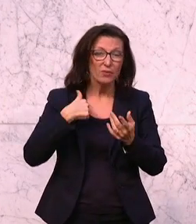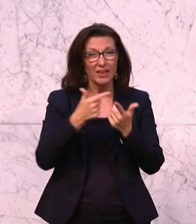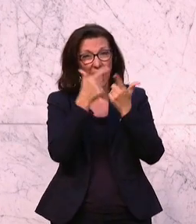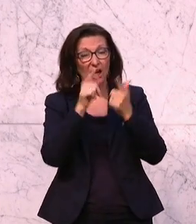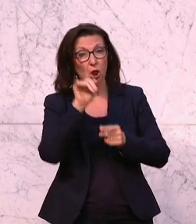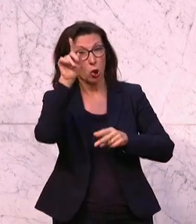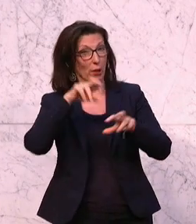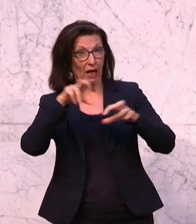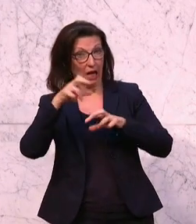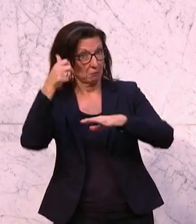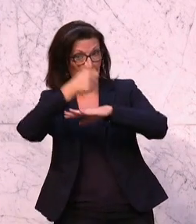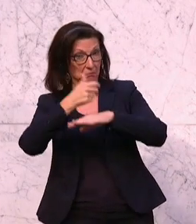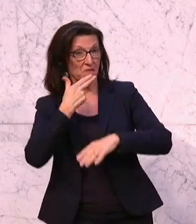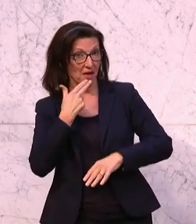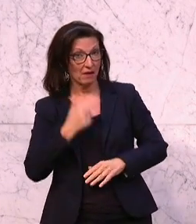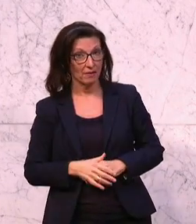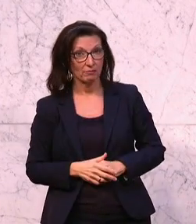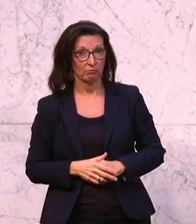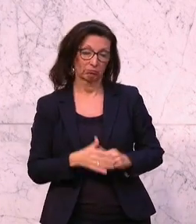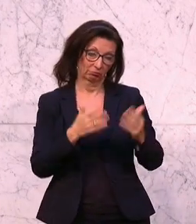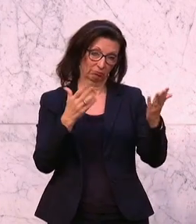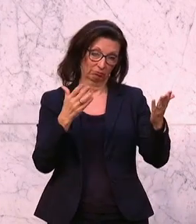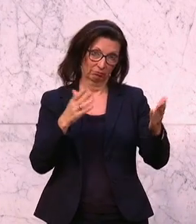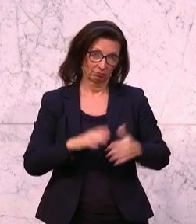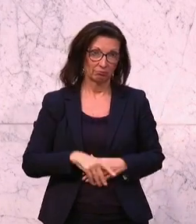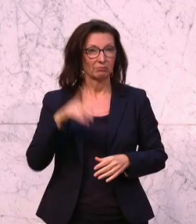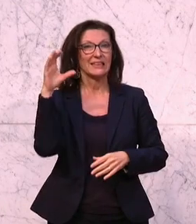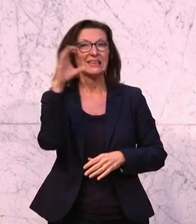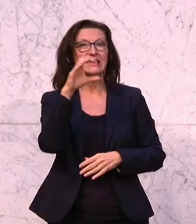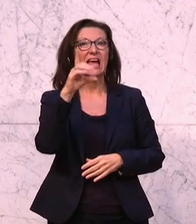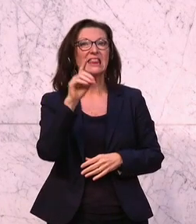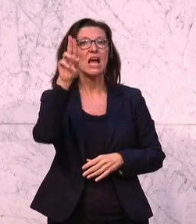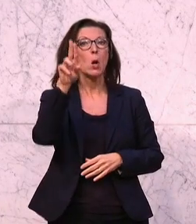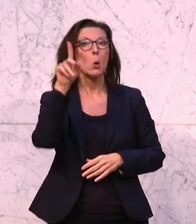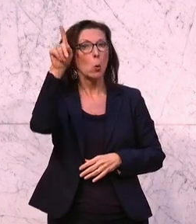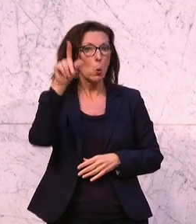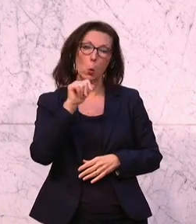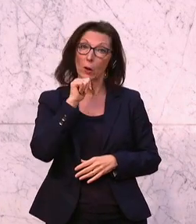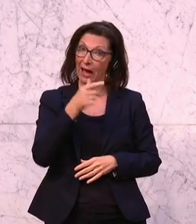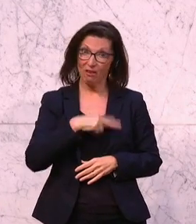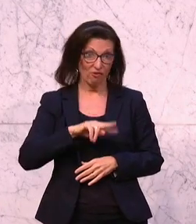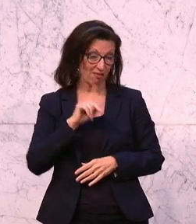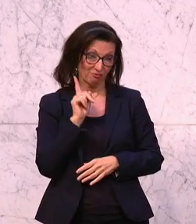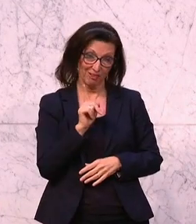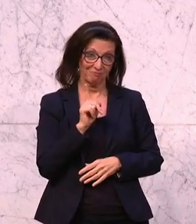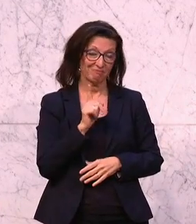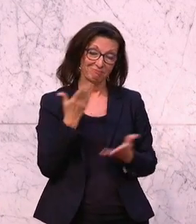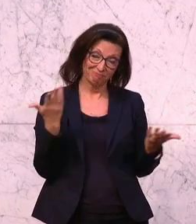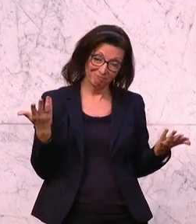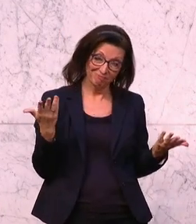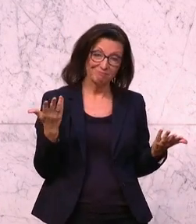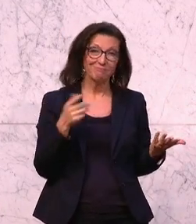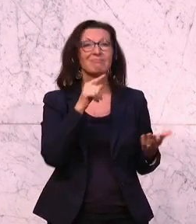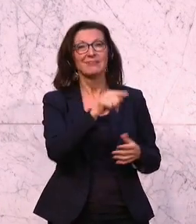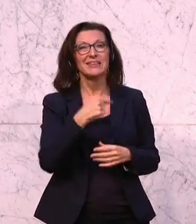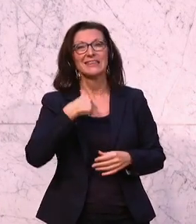dort an der Regierung ist. Und, ja, also da ist die CDU nicht in der Verantwortung. Das können Sie nicht verleugnen. Sondern